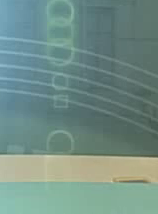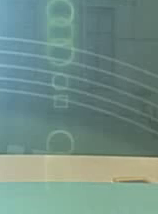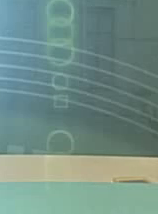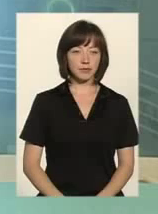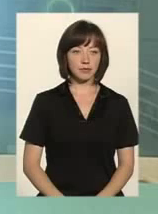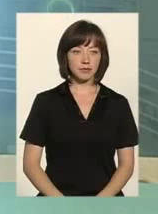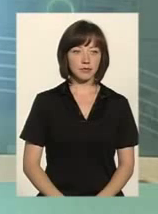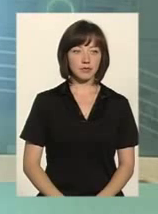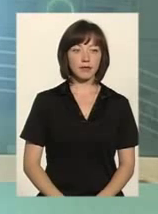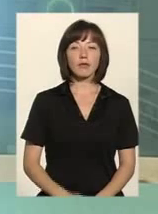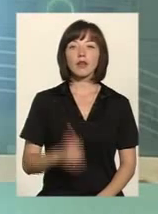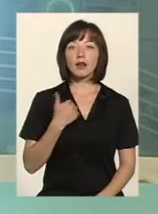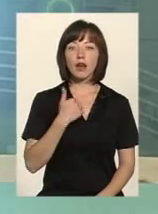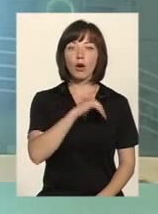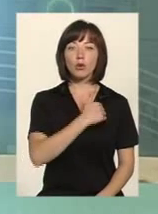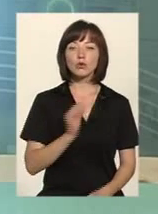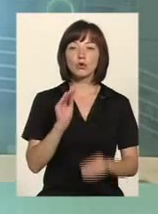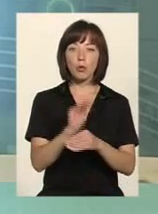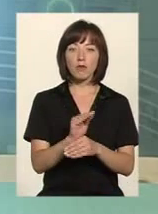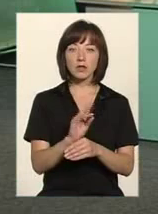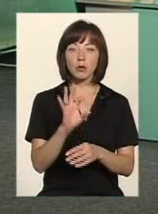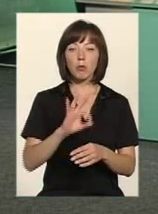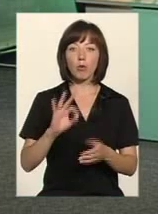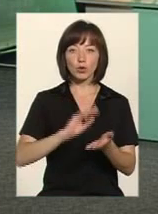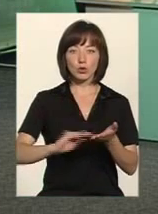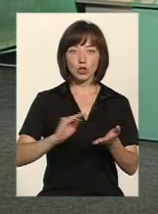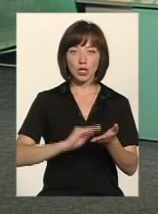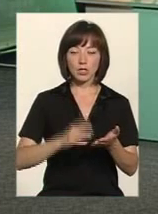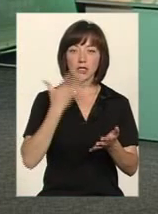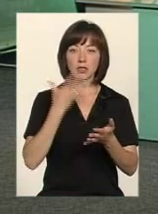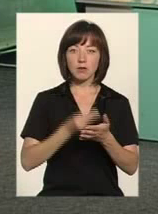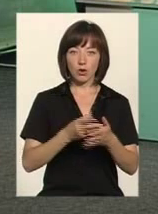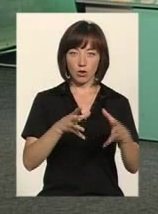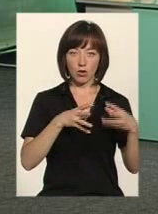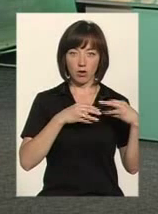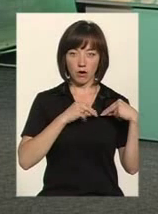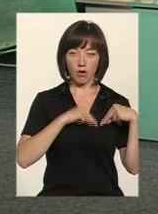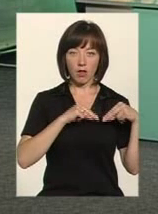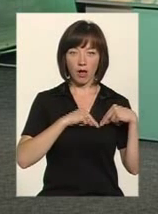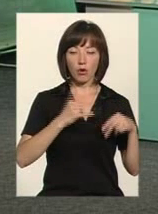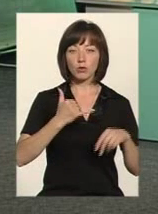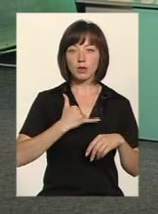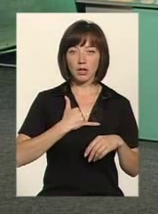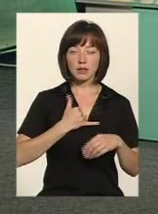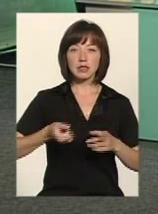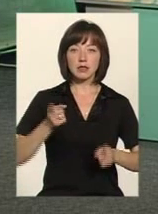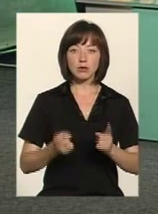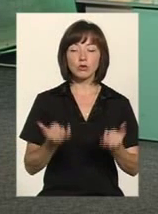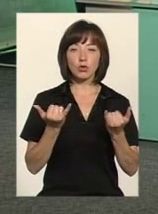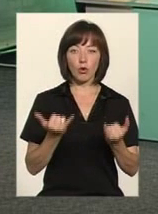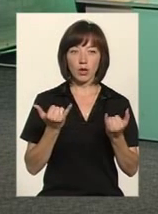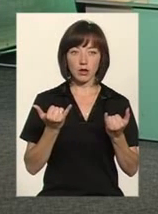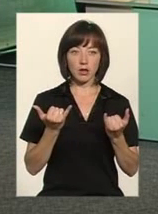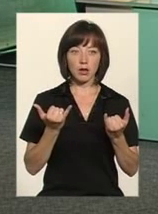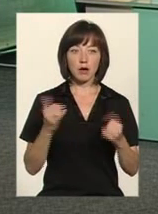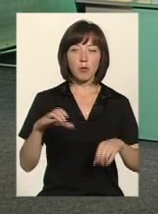Я хочу доповнити по сюжету свою колегу, що в нас дійсно сьогодні протезно